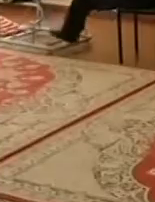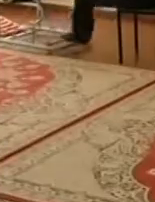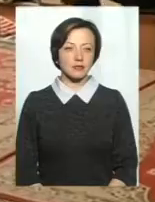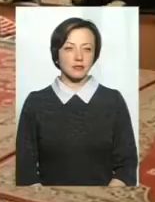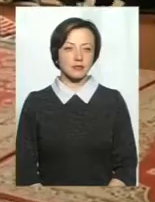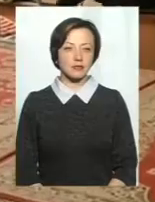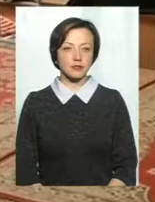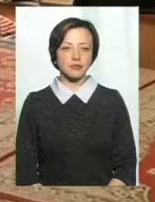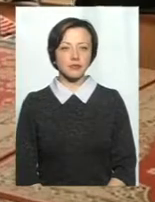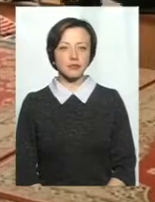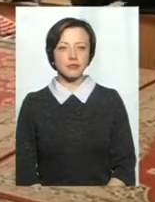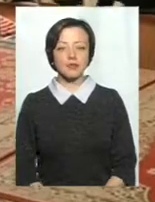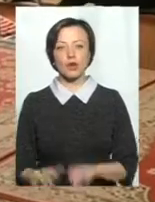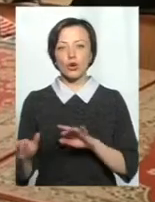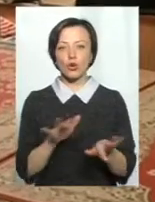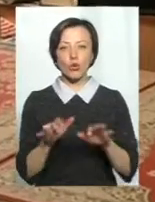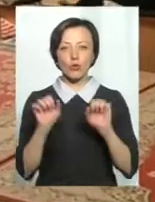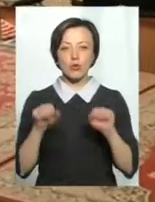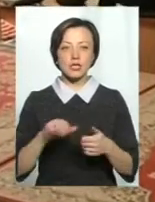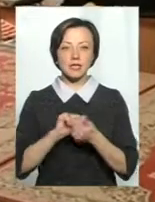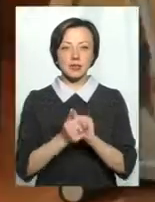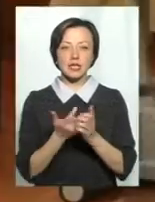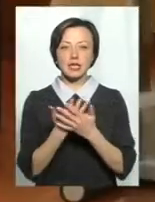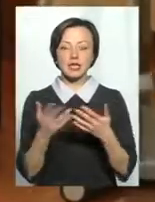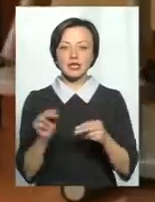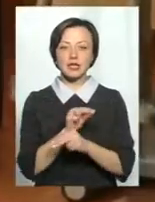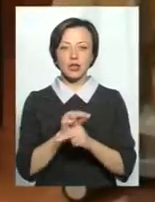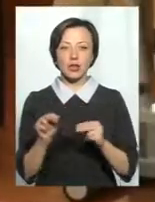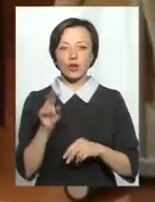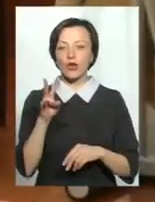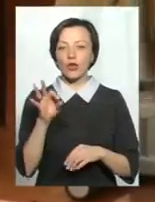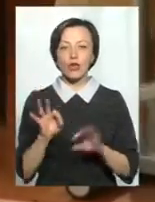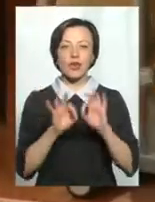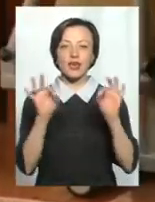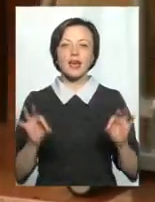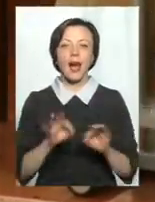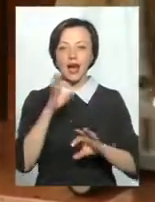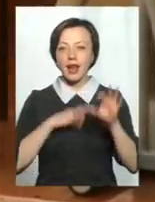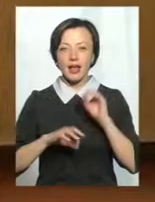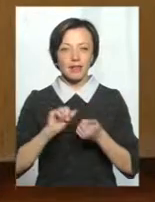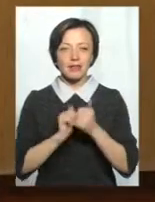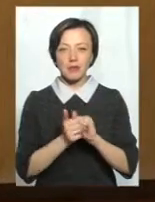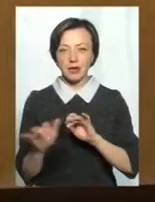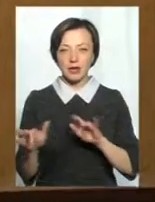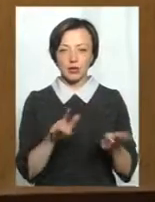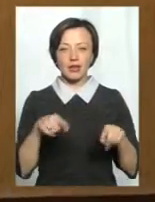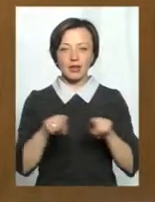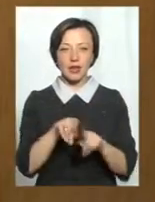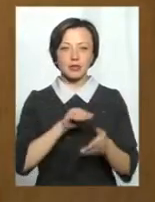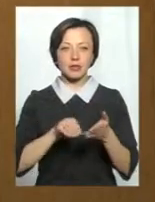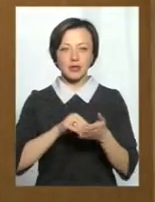Рух часто може замінити різні ліки, але жодні ліки не замінять рух. Так писав ще понад 200 літ тому